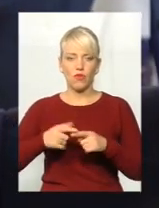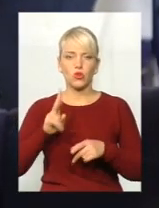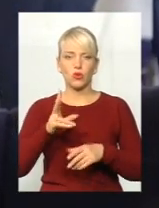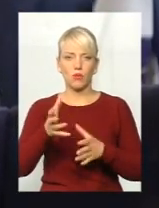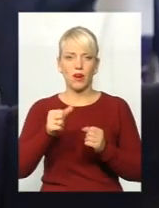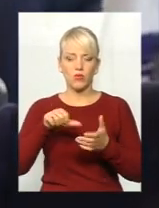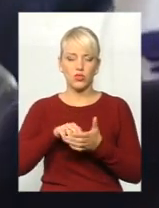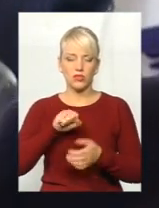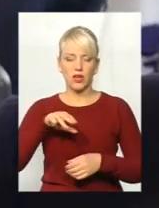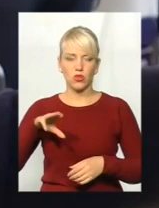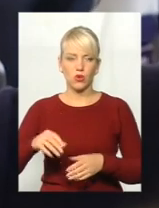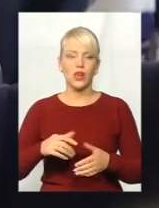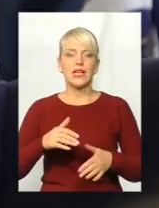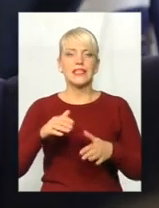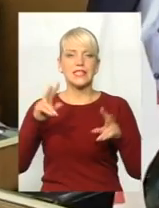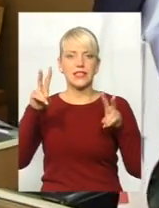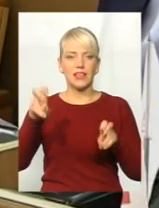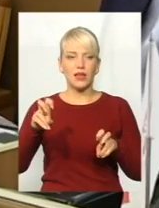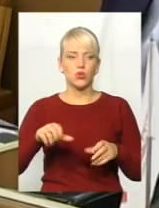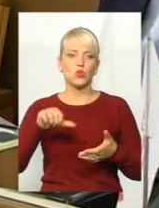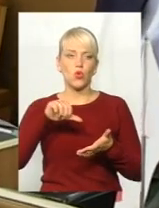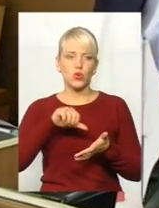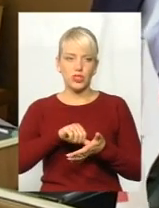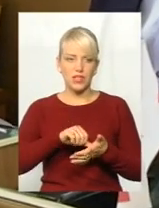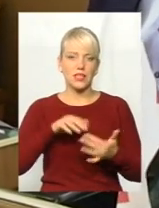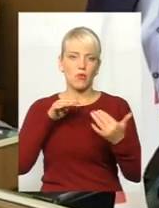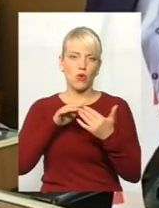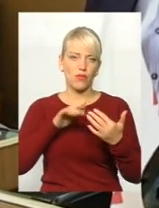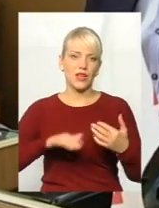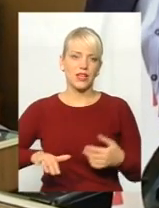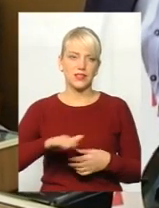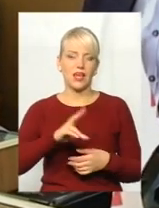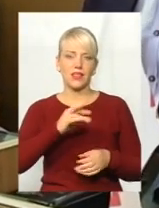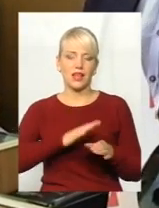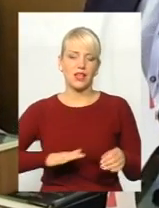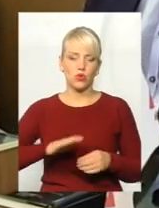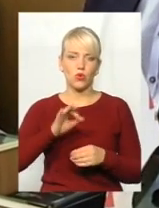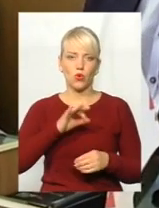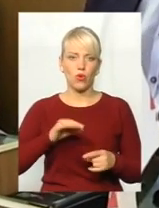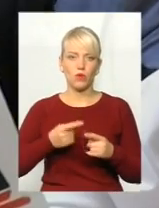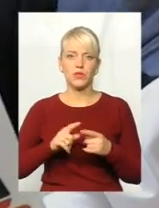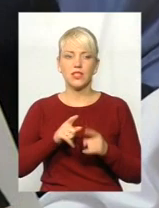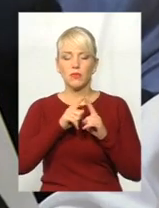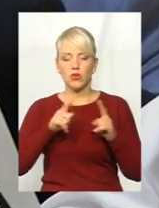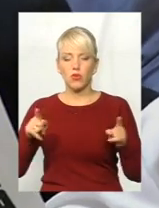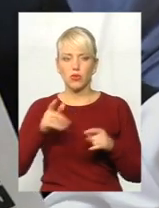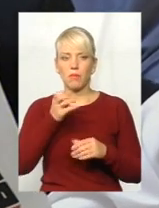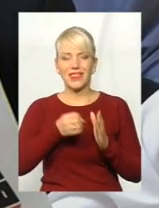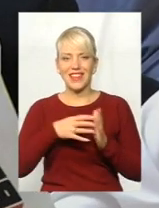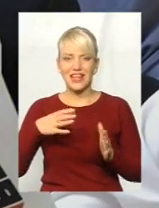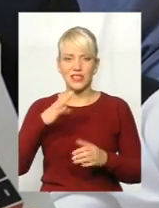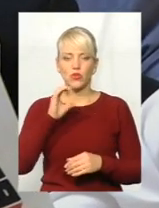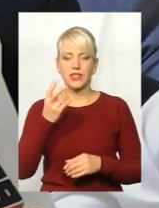операції статус учасників бойових дій на території області. Загалом вже впродовж 15-ї сесії Хмельницької обласної ради